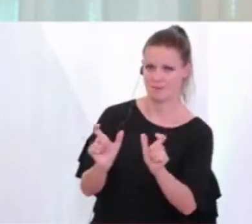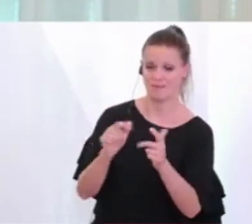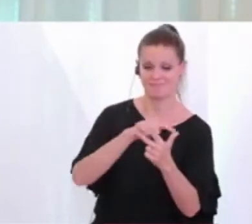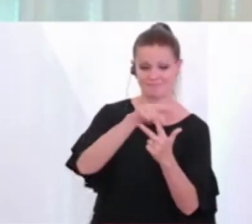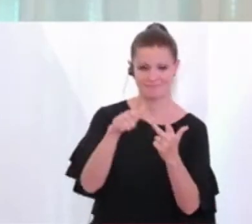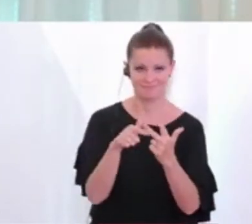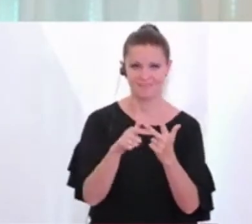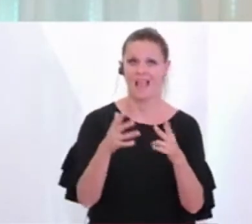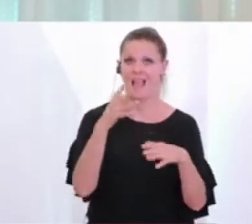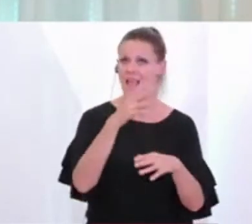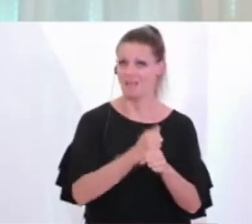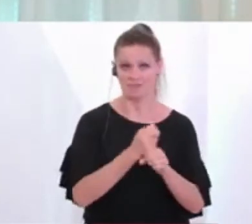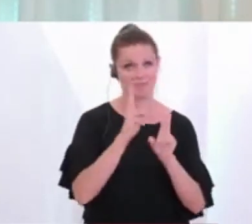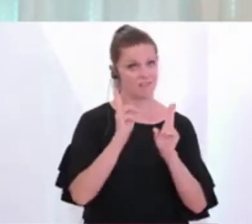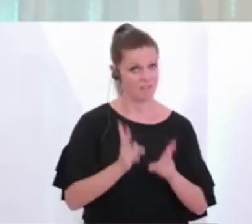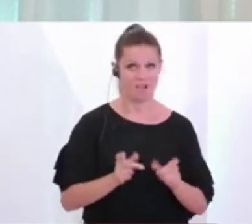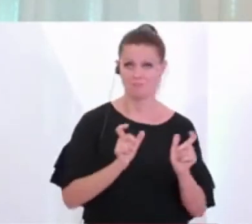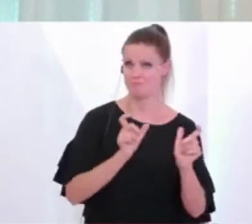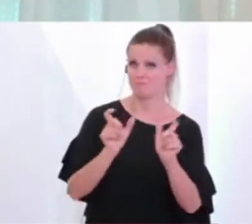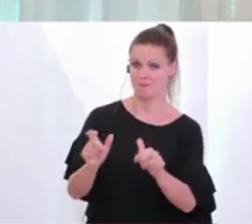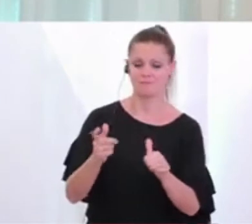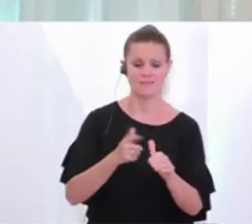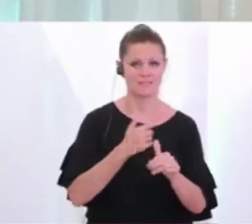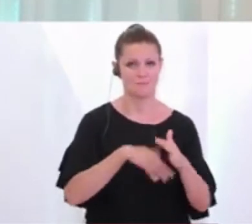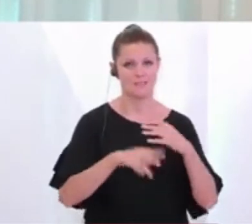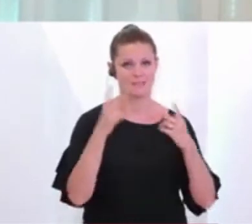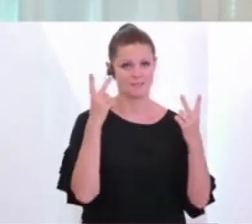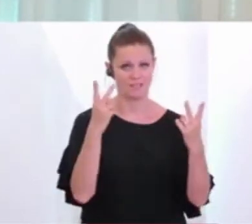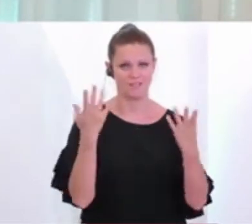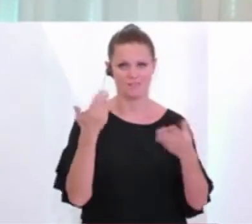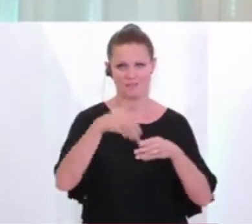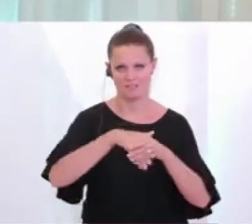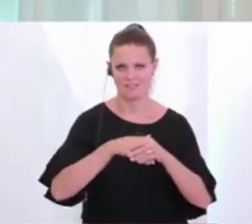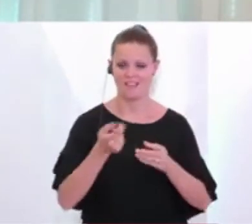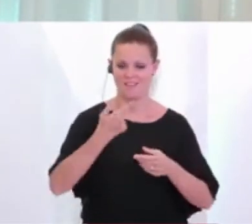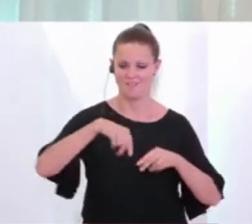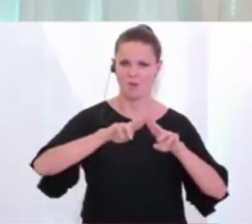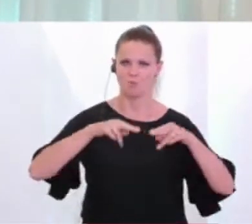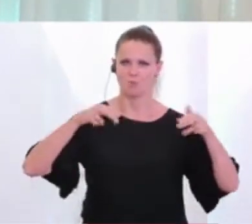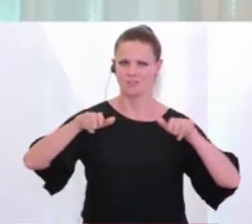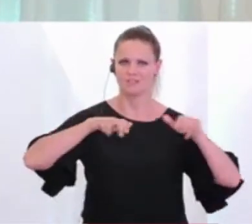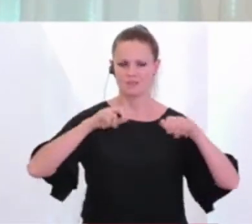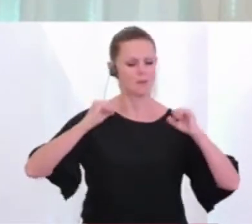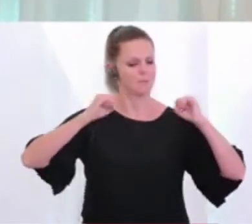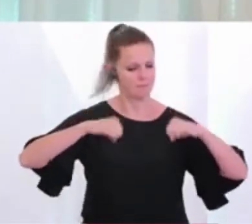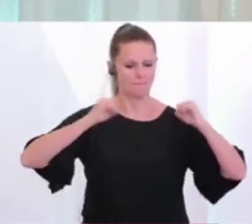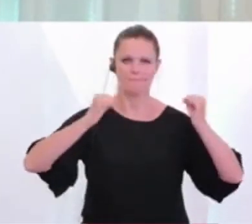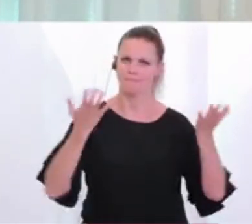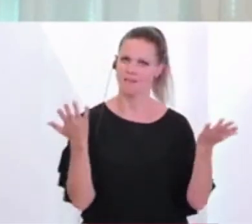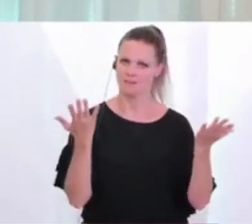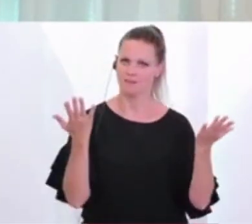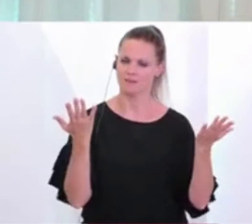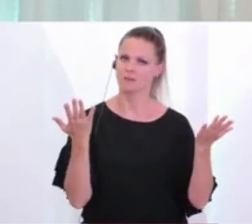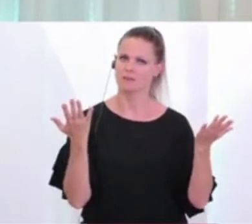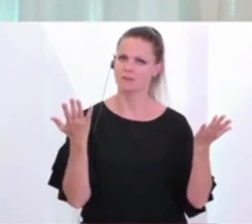verwirklichen, dass wir das tun können. Und das erste und wichtigste ist, dass wir uns als Bundesregierung committed haben und entschieden haben